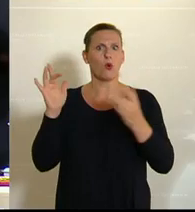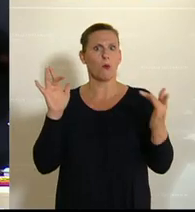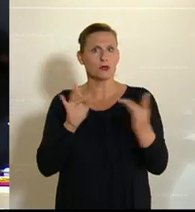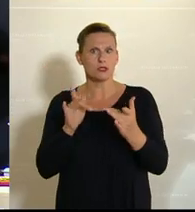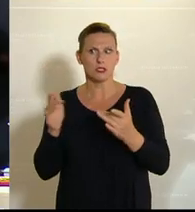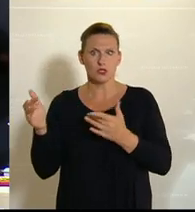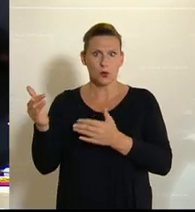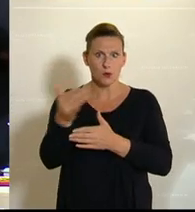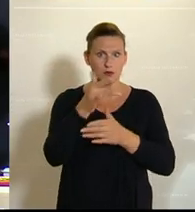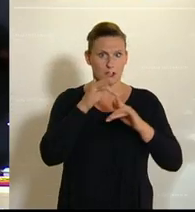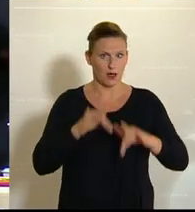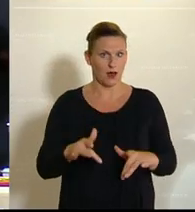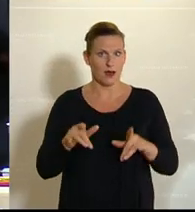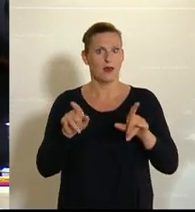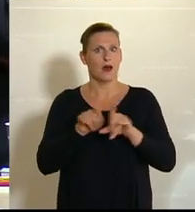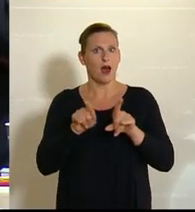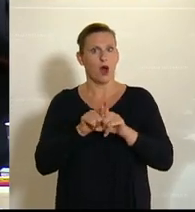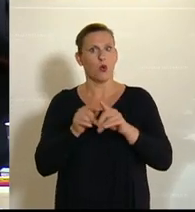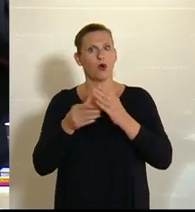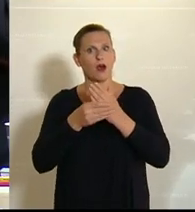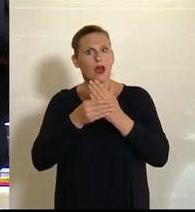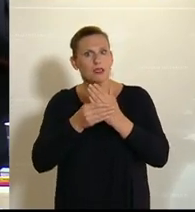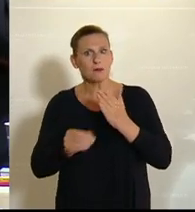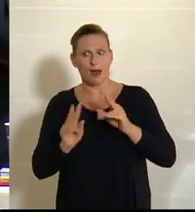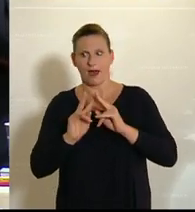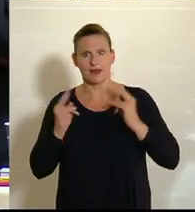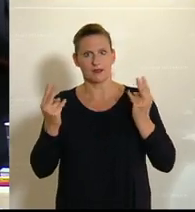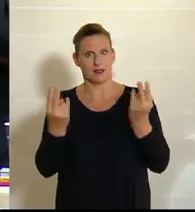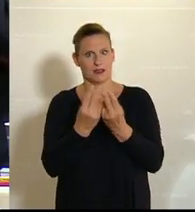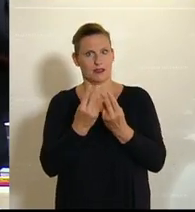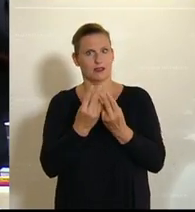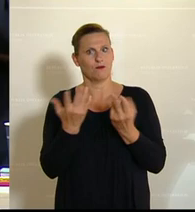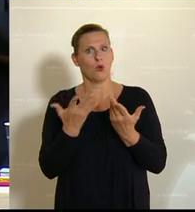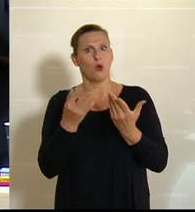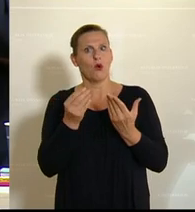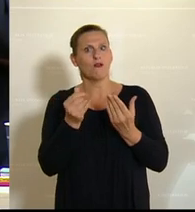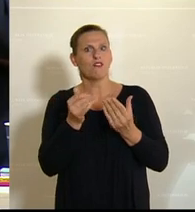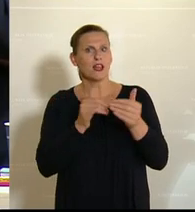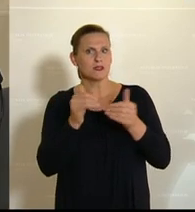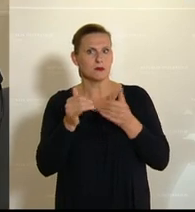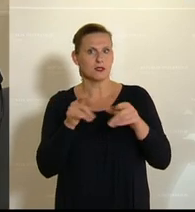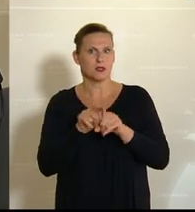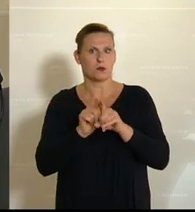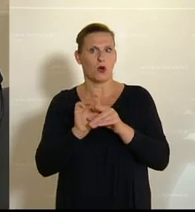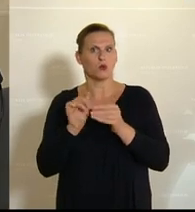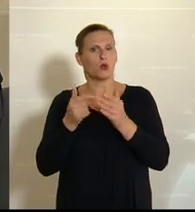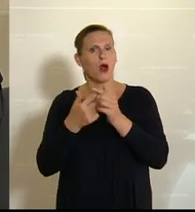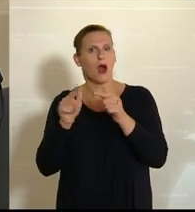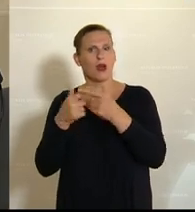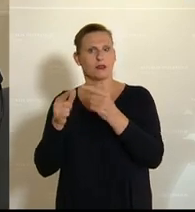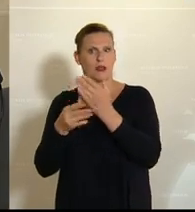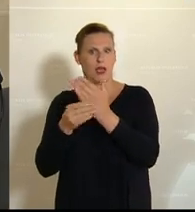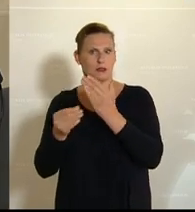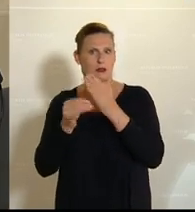erhoben worden sind. Nicht nur mit den Experten im Finanzministerium, sondern auch darüber hinaus. Und ich darf Ihnen nur ein paar